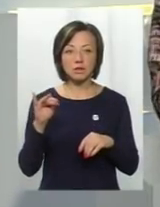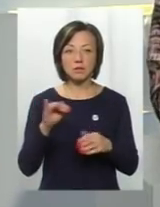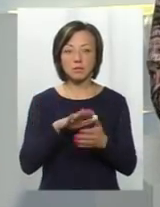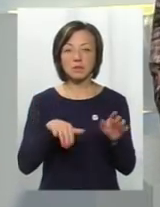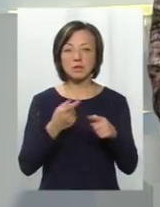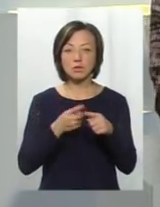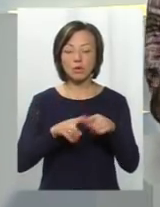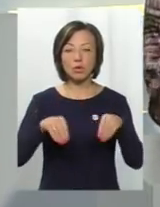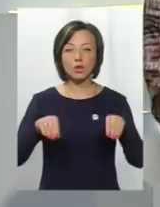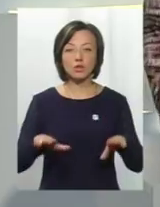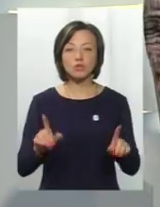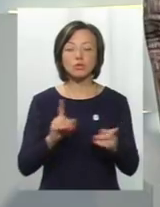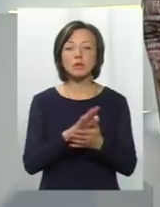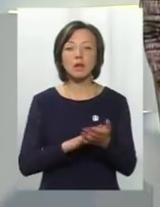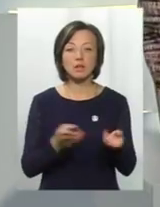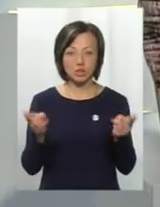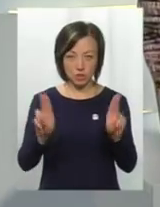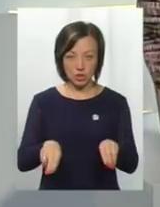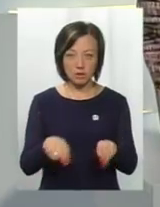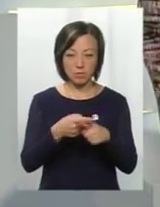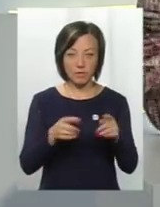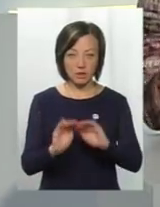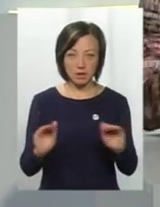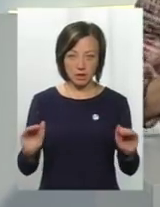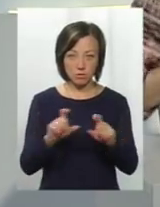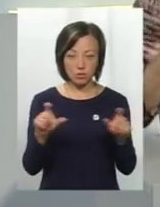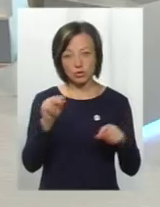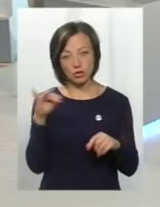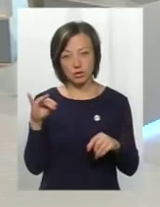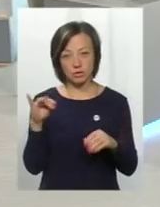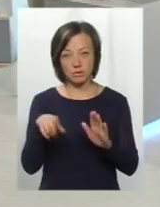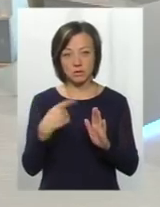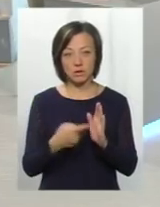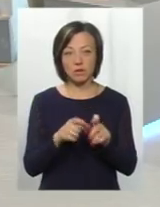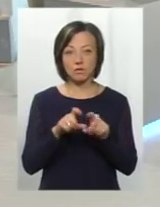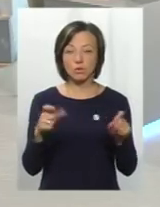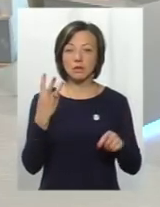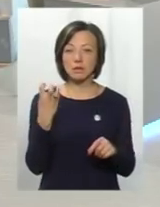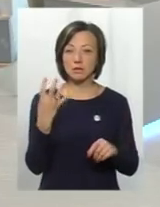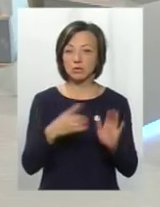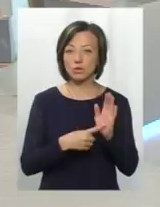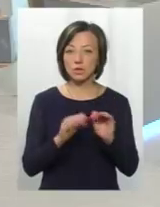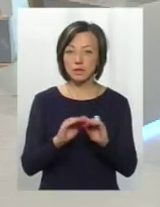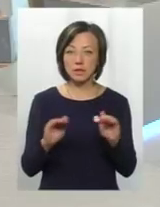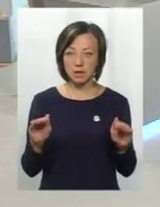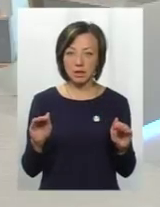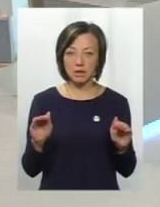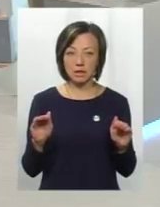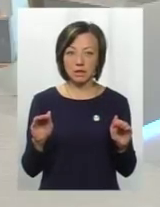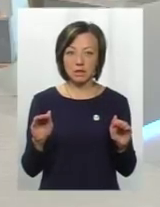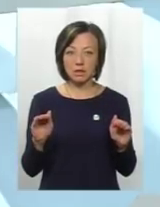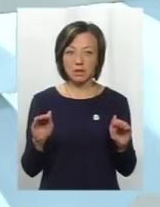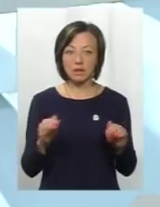після цього рішення. От що далі? Залишається половина учнів в школі? В школі 346 дітей, 210